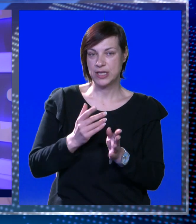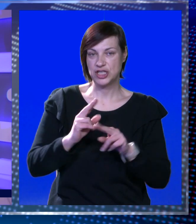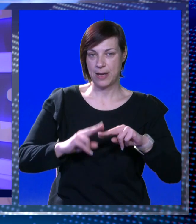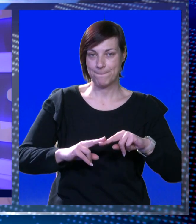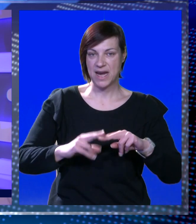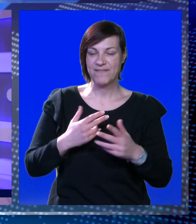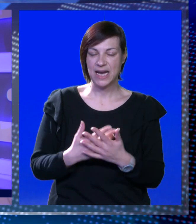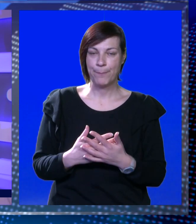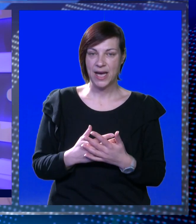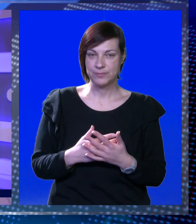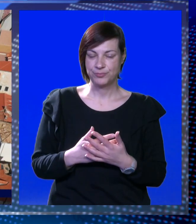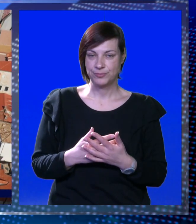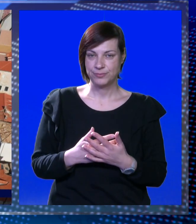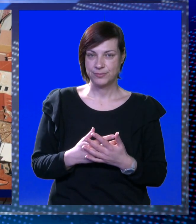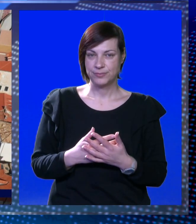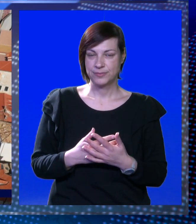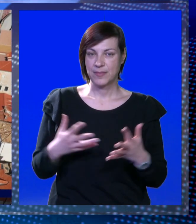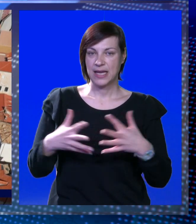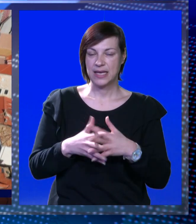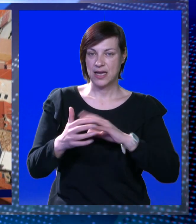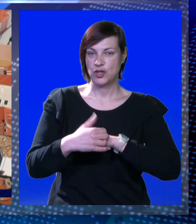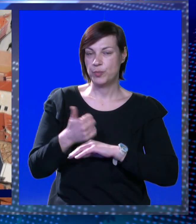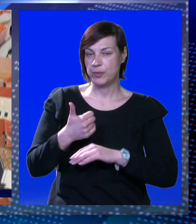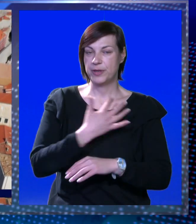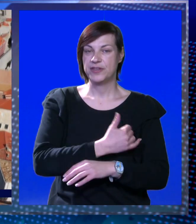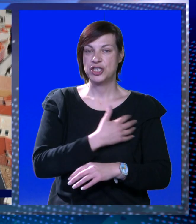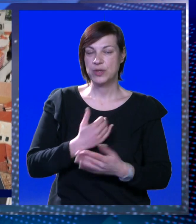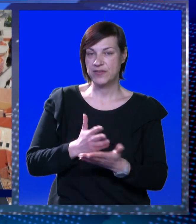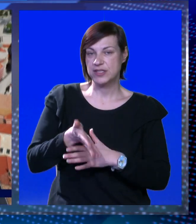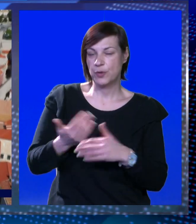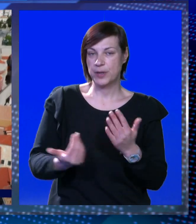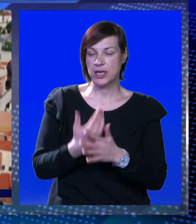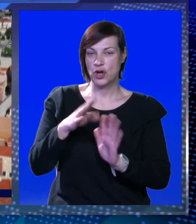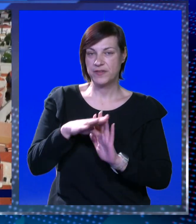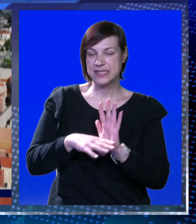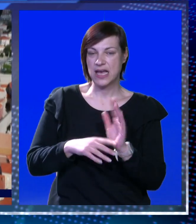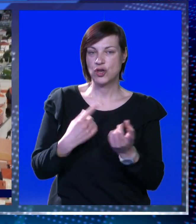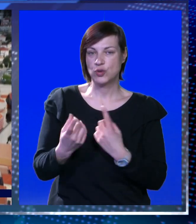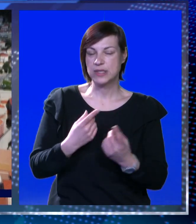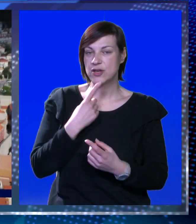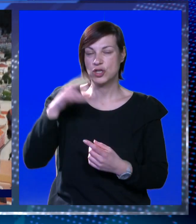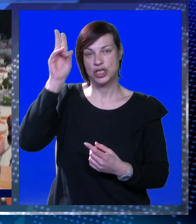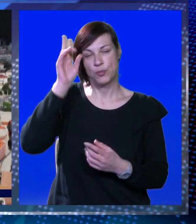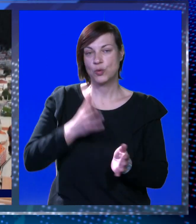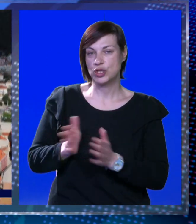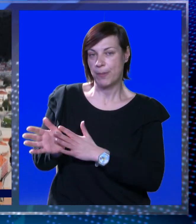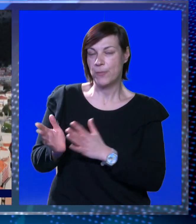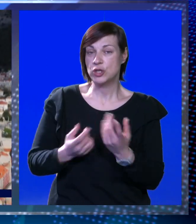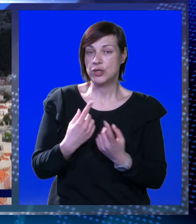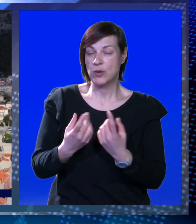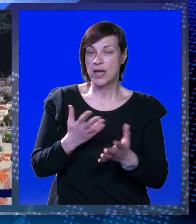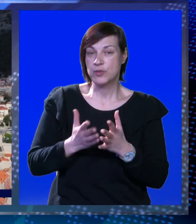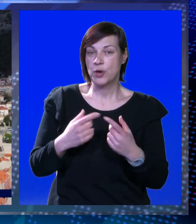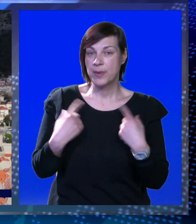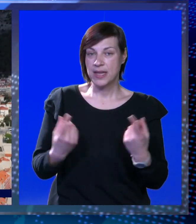određenim pravilima. Grad Dubrovnik prvi će u Hrvatskoj primijeniti novi zakon o cestama kojim će omogućiti posebnu